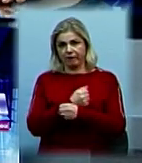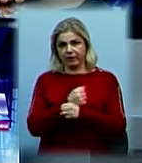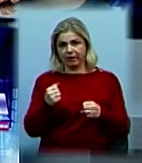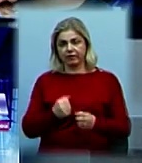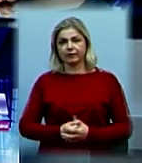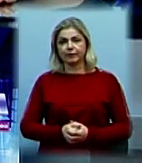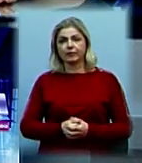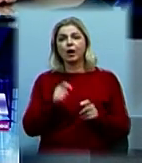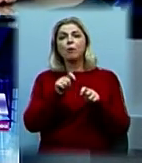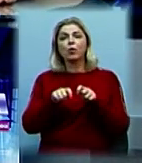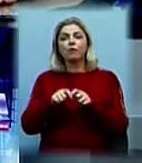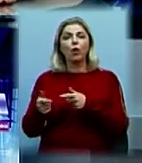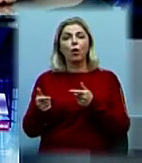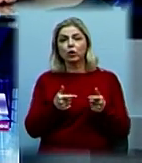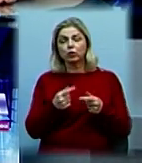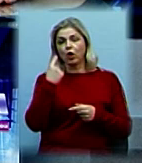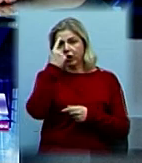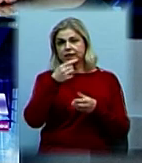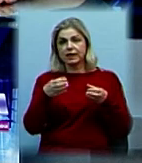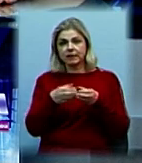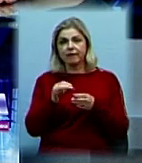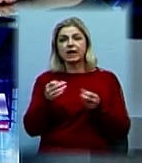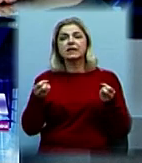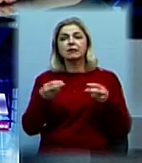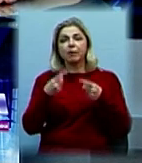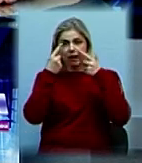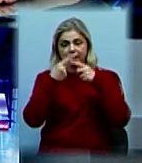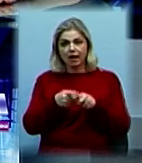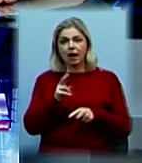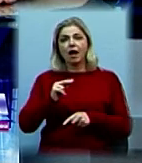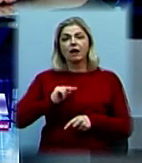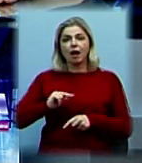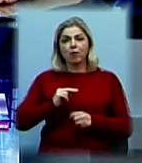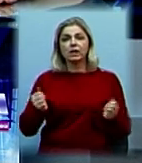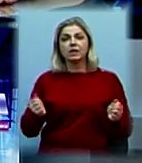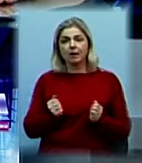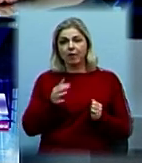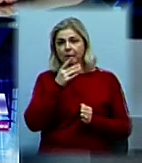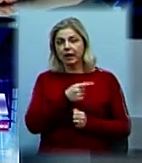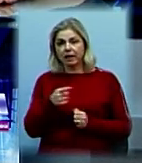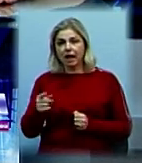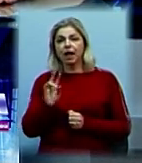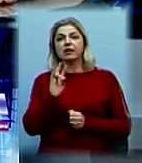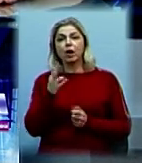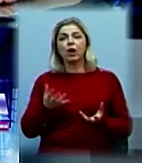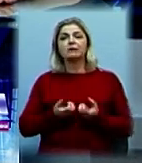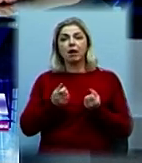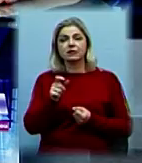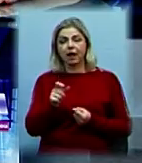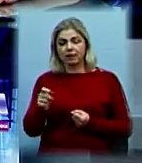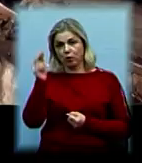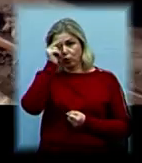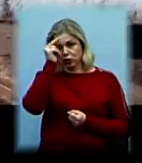Перевірка готовності, особового складу та спецтехніки до роботи у зимовий період. Миколаївські рятувальники навчалися на полігоні.